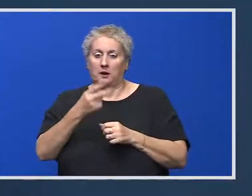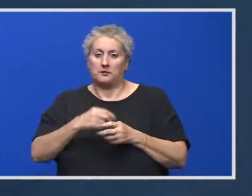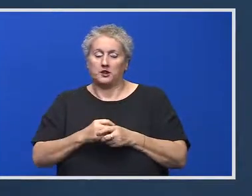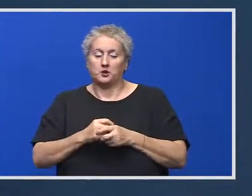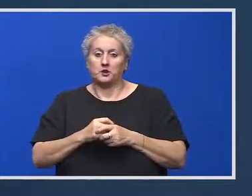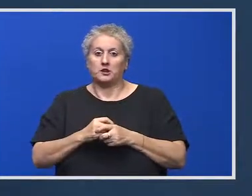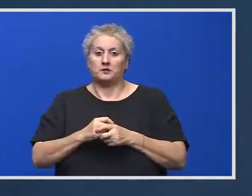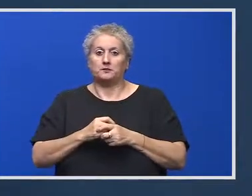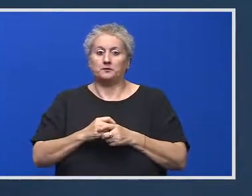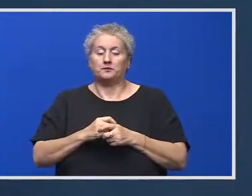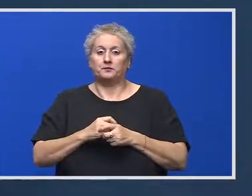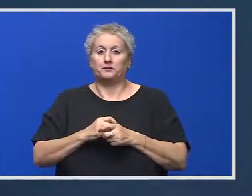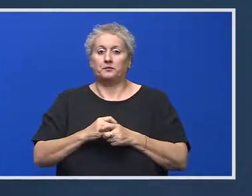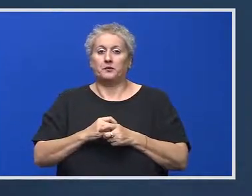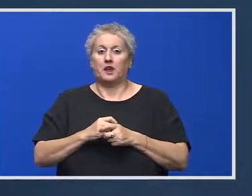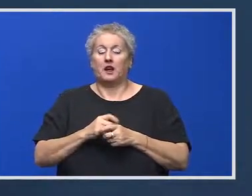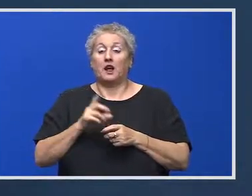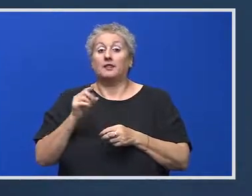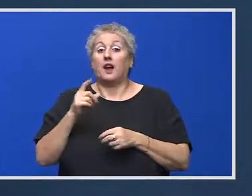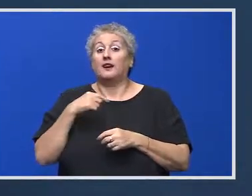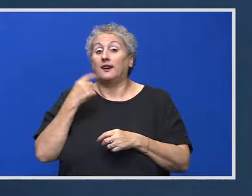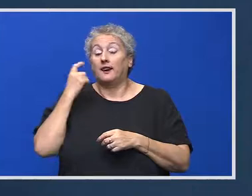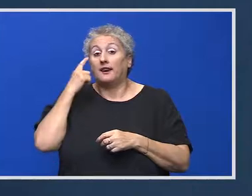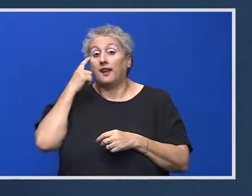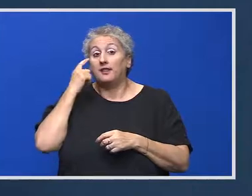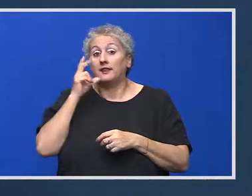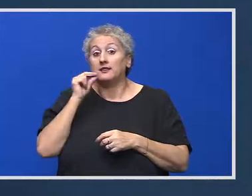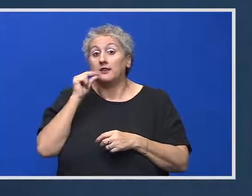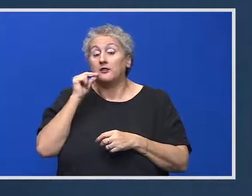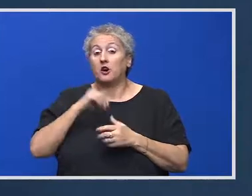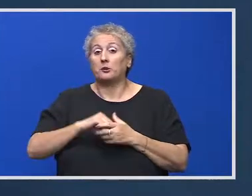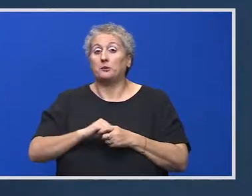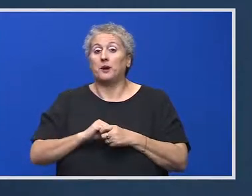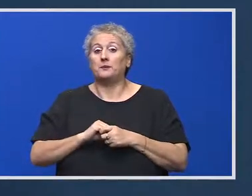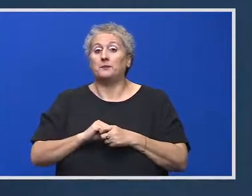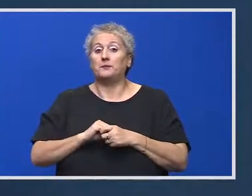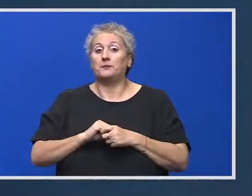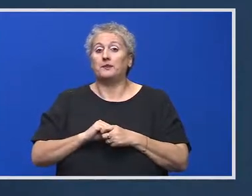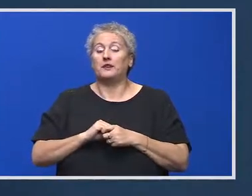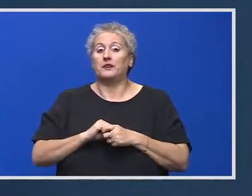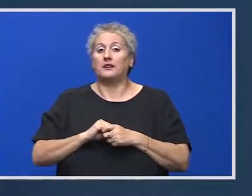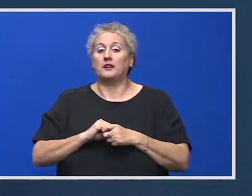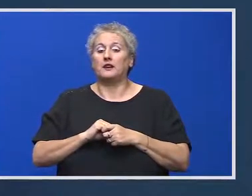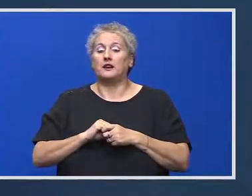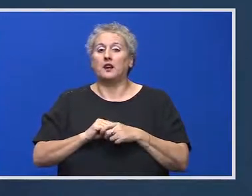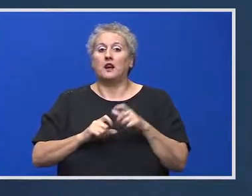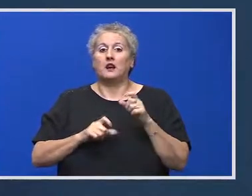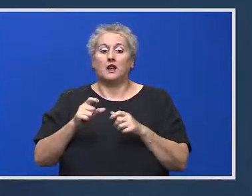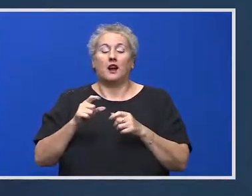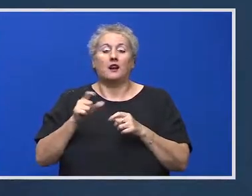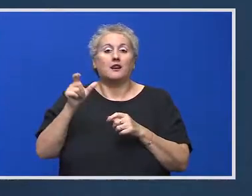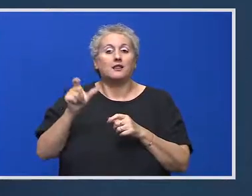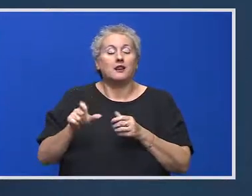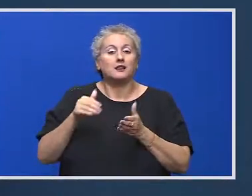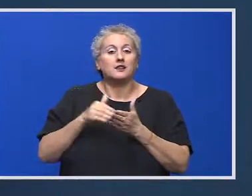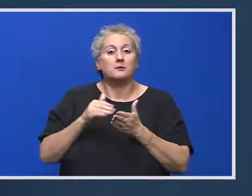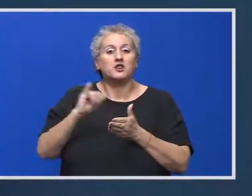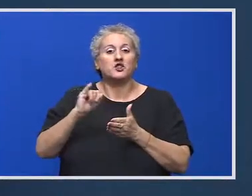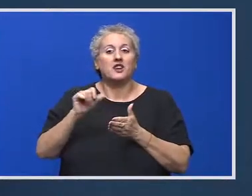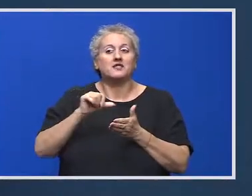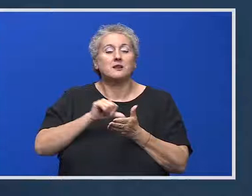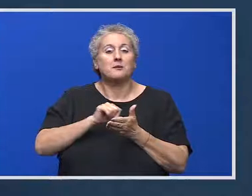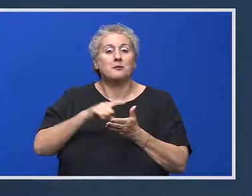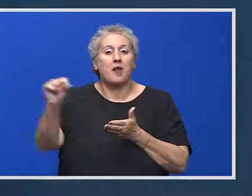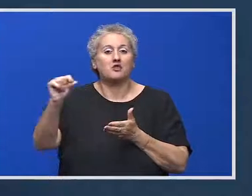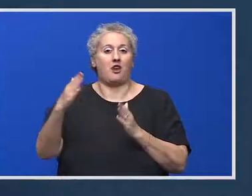încă acest proiect de rege, dar cred că e vorba de redefine. Directorul general devine director. Nu pleacă acasă, devine director. Cred despre asta este